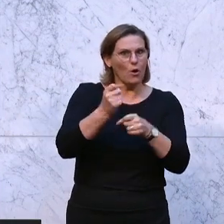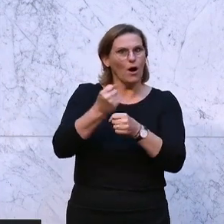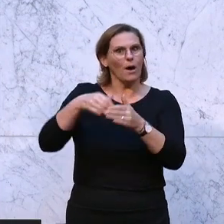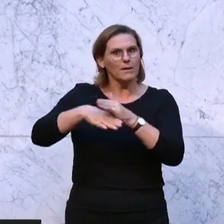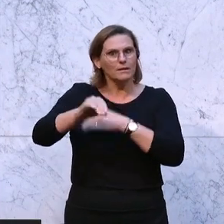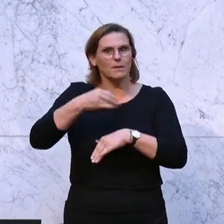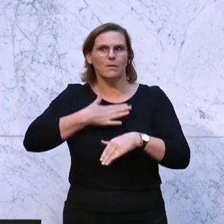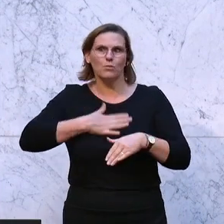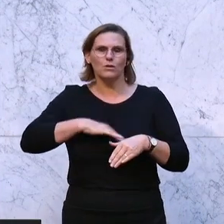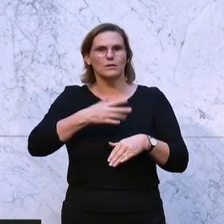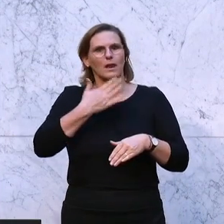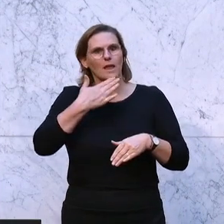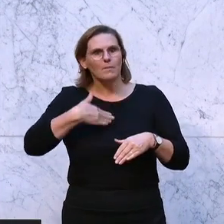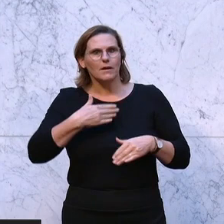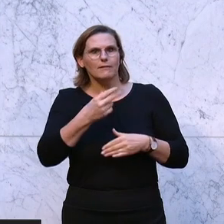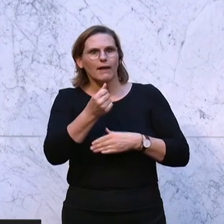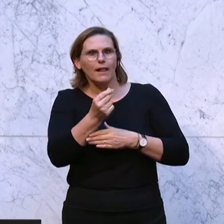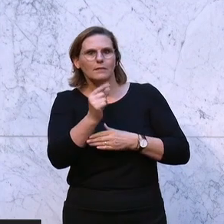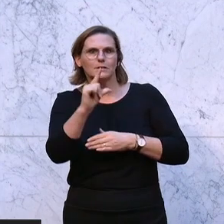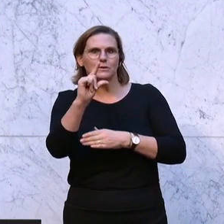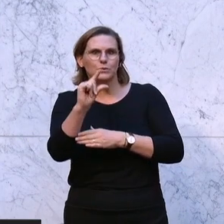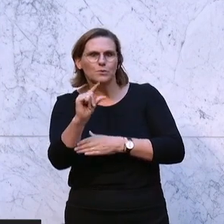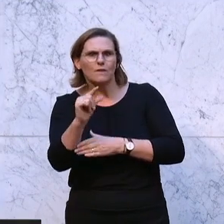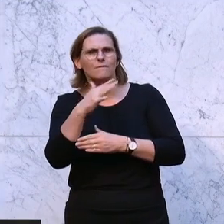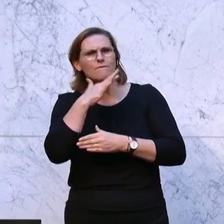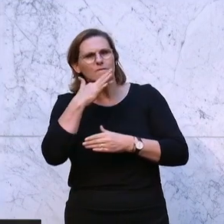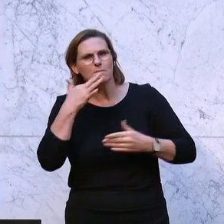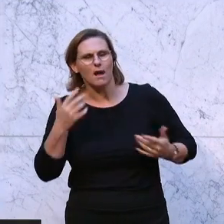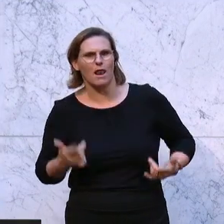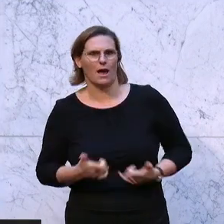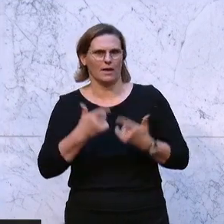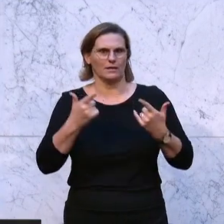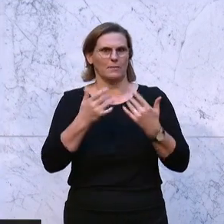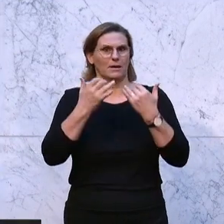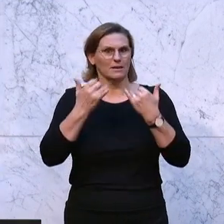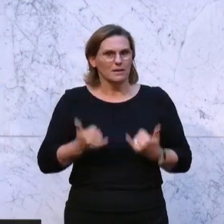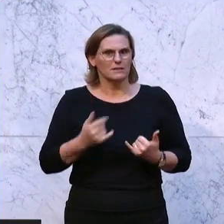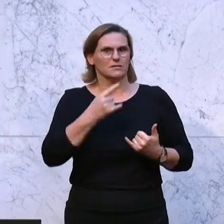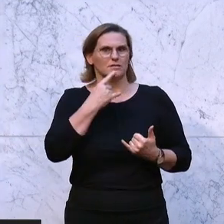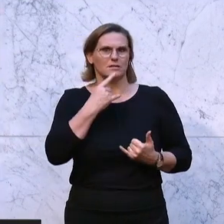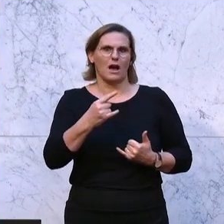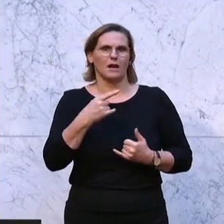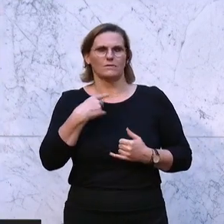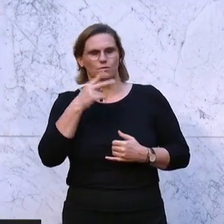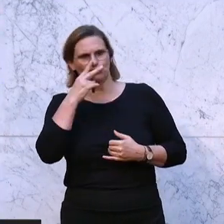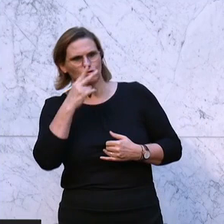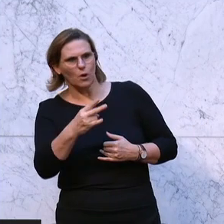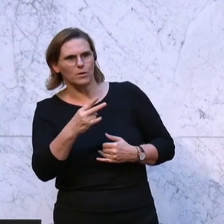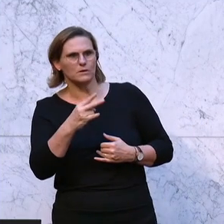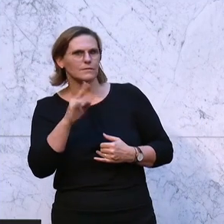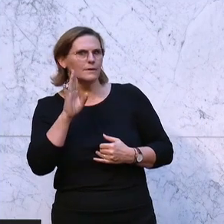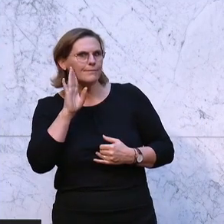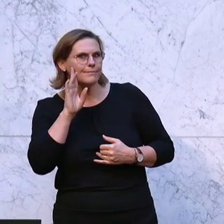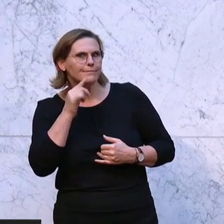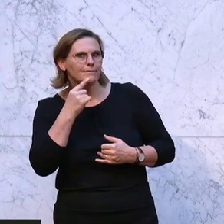lieber verhandeln mit einer niedrigen Inflation. Wir würden uns viel, viel leichter tun. Aber jetzt zu sagen und von draußen hinein zu flüstern,